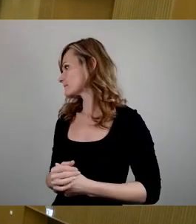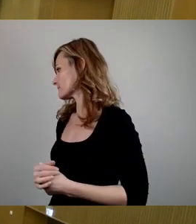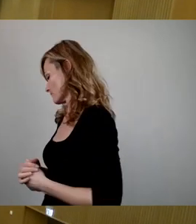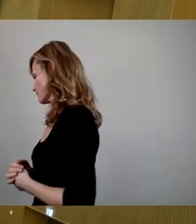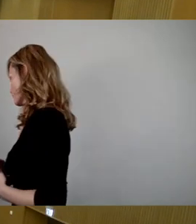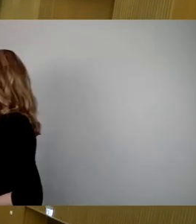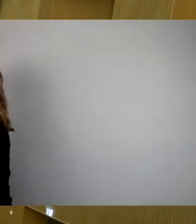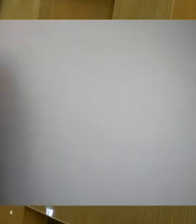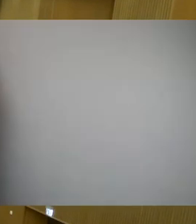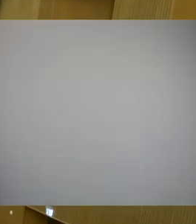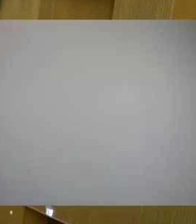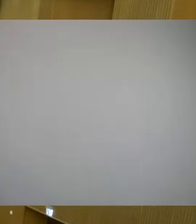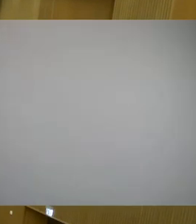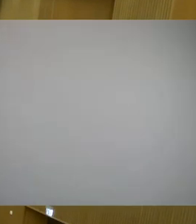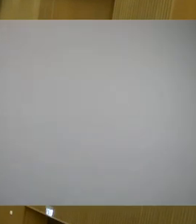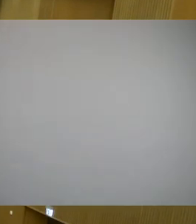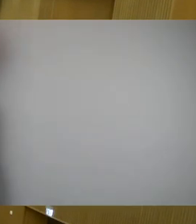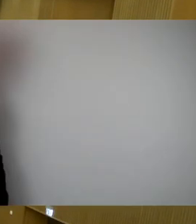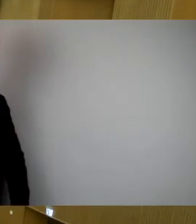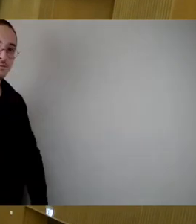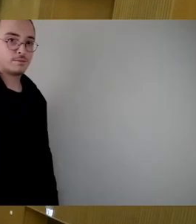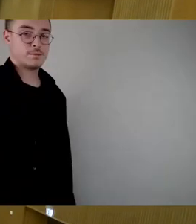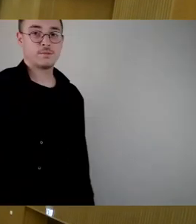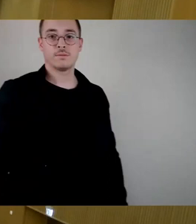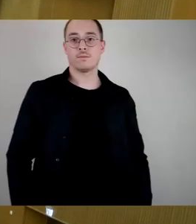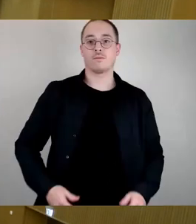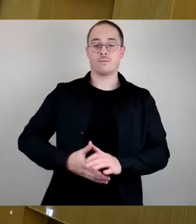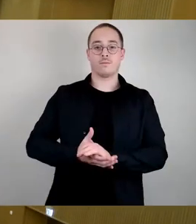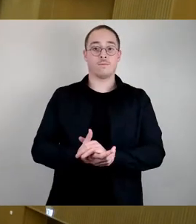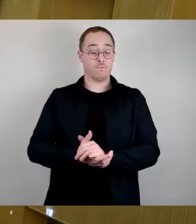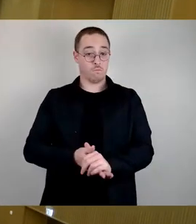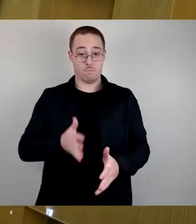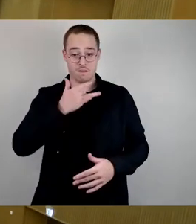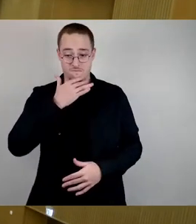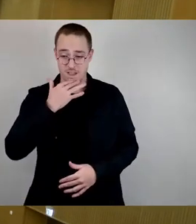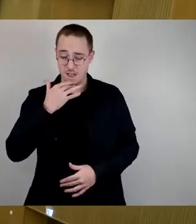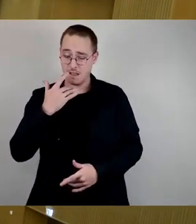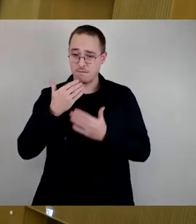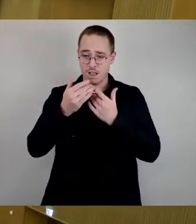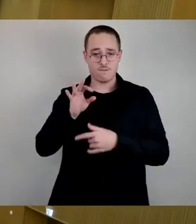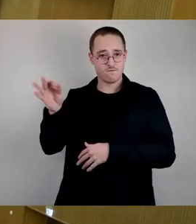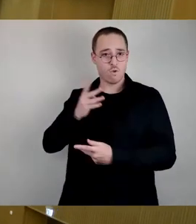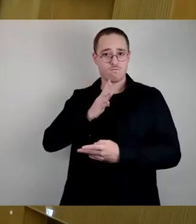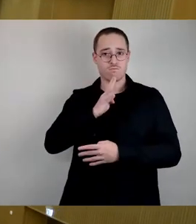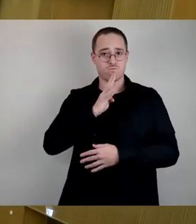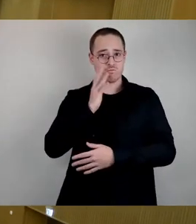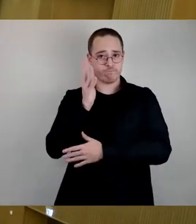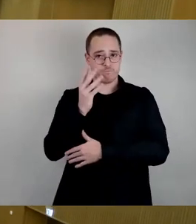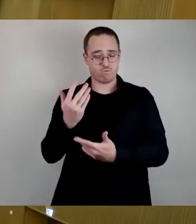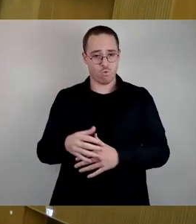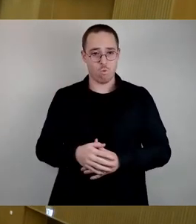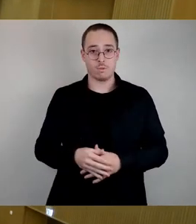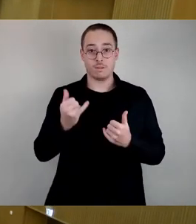Soweit vielen Dank für die Einbringung. Wir gehen jetzt in die Fraktionsrunde. Wie ich eingangs sagte, SPD beginnt und sie hat ihr